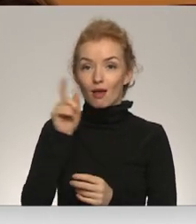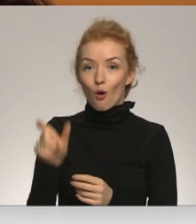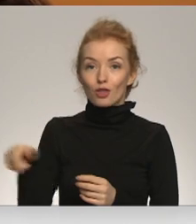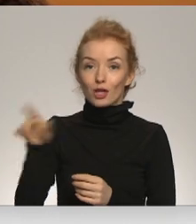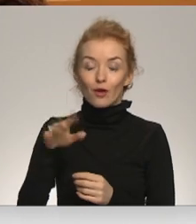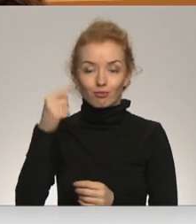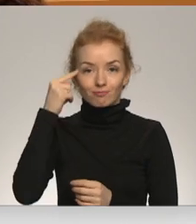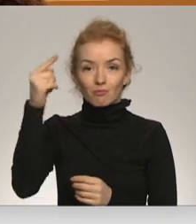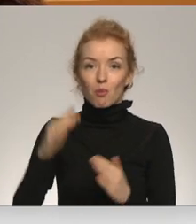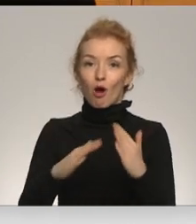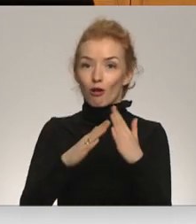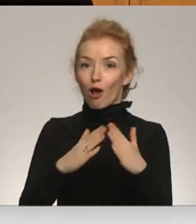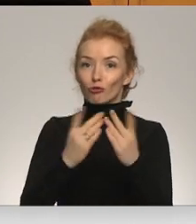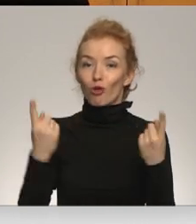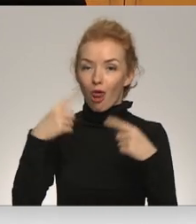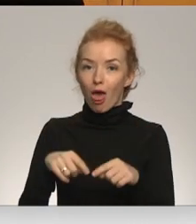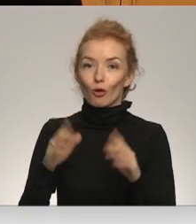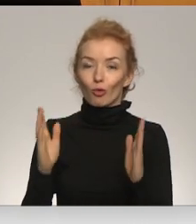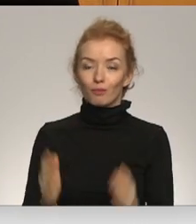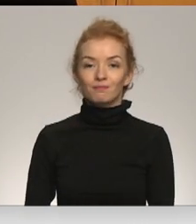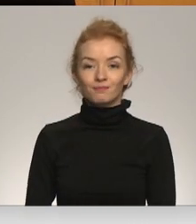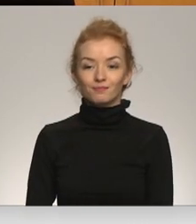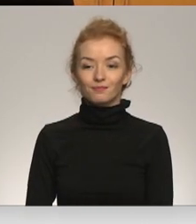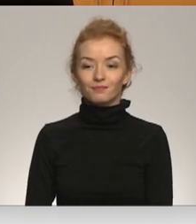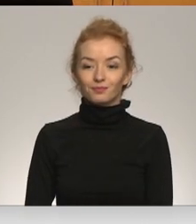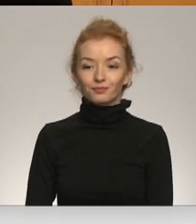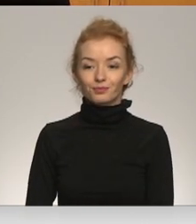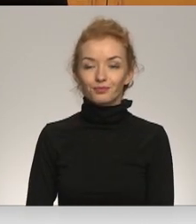izzināt barikāžu laiku. Ieva Benefeldalants Perševicis, Grundes televīzija.